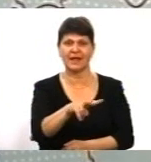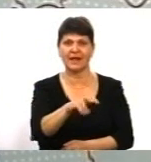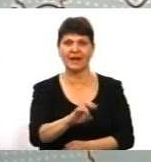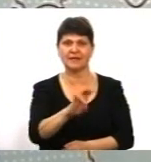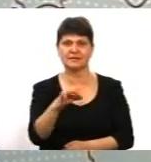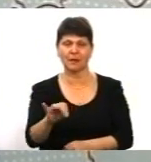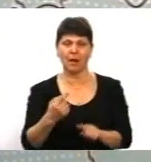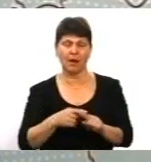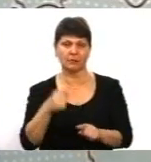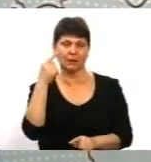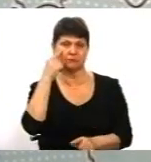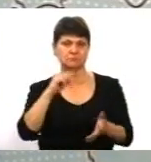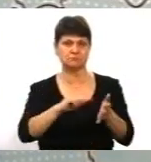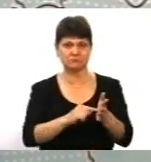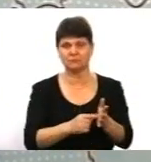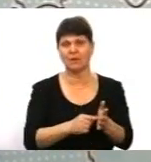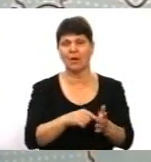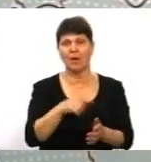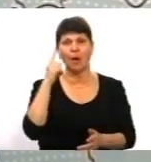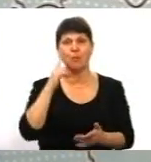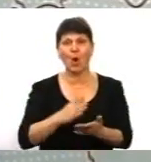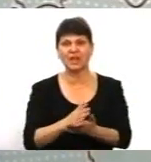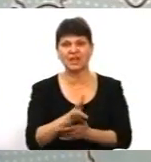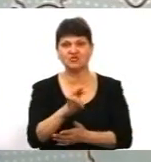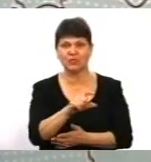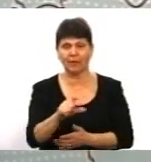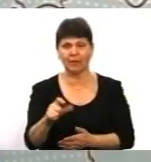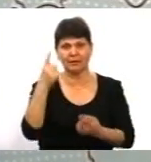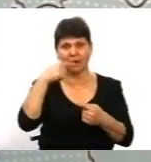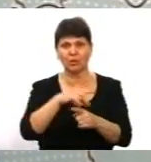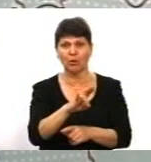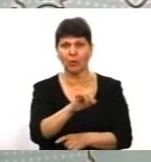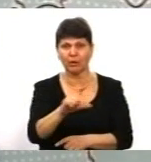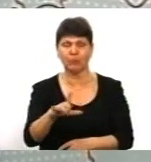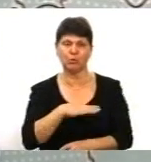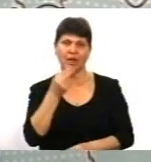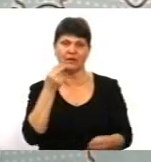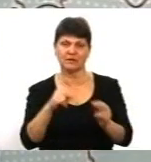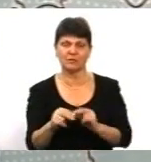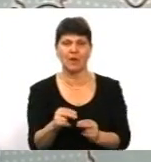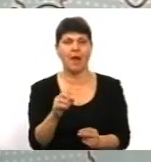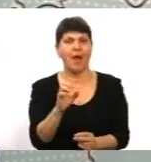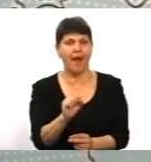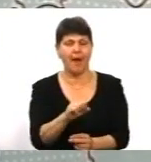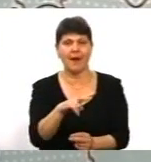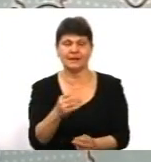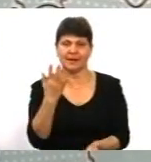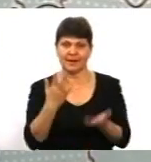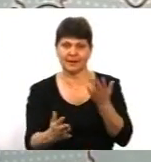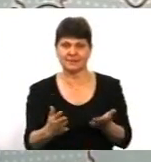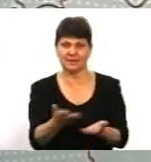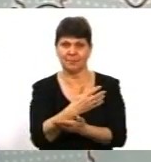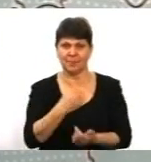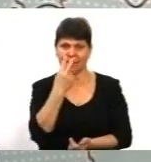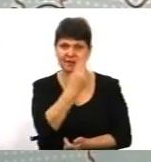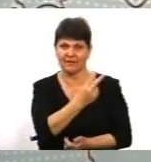зору політичних технологій було дуже ефективно. Але якщо б ми дивилися який-небудь